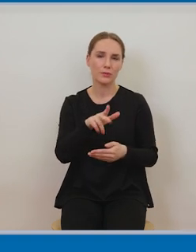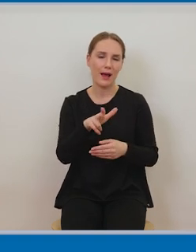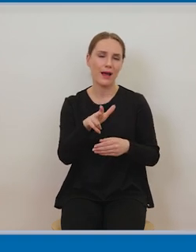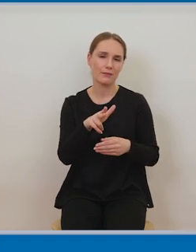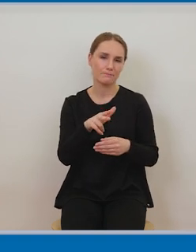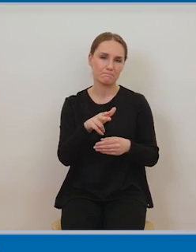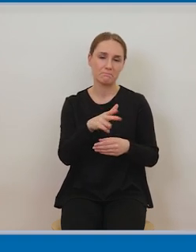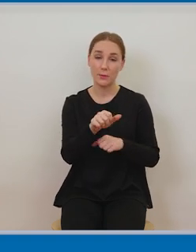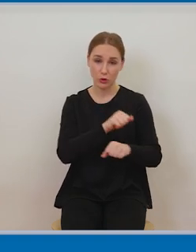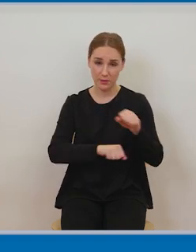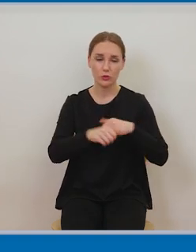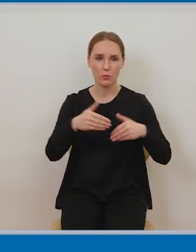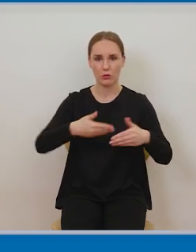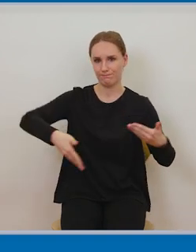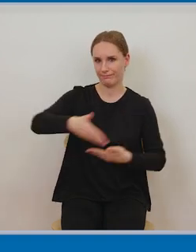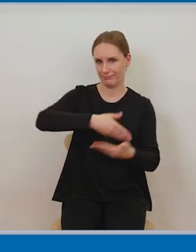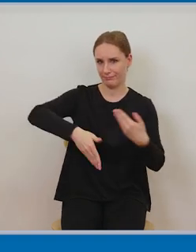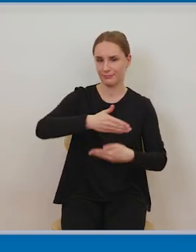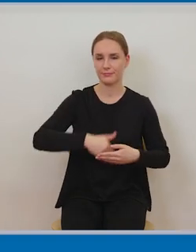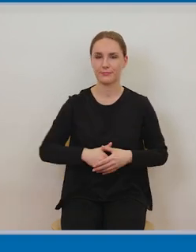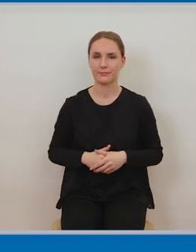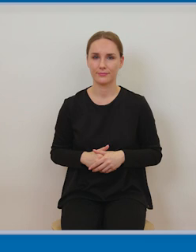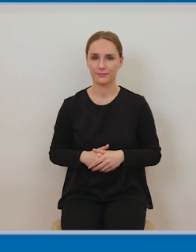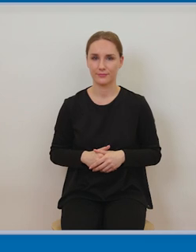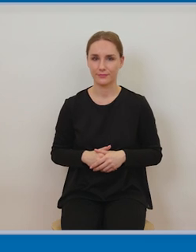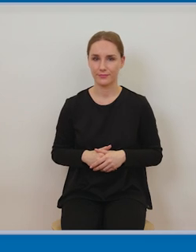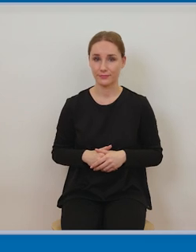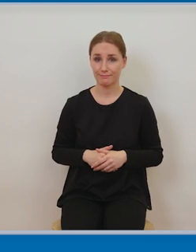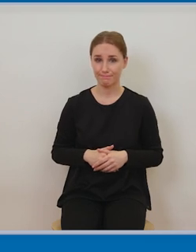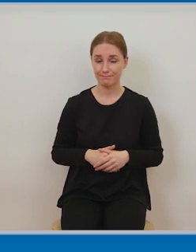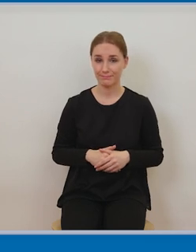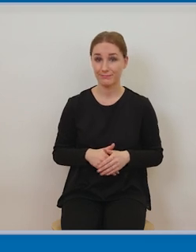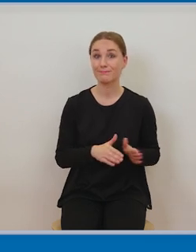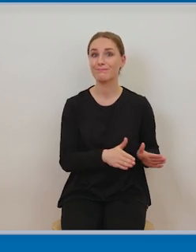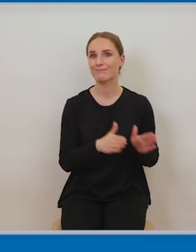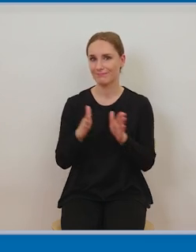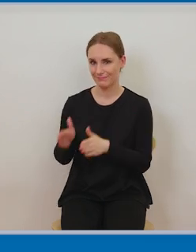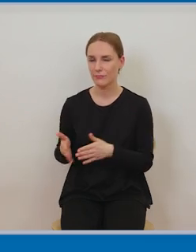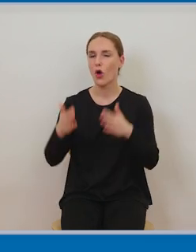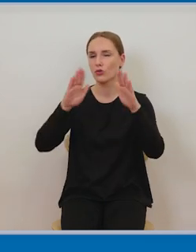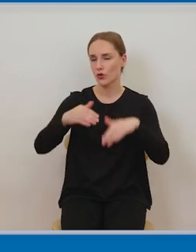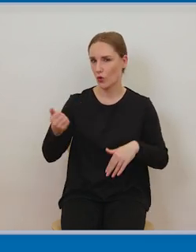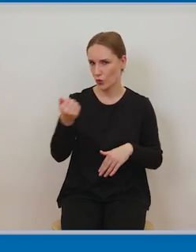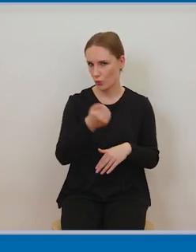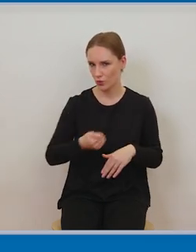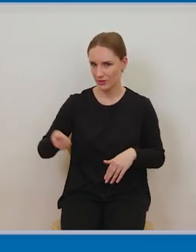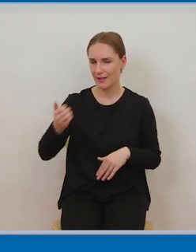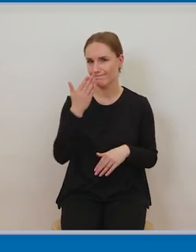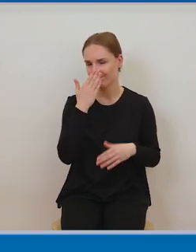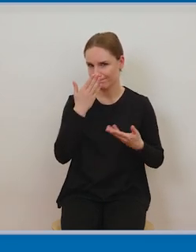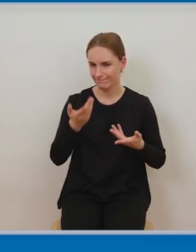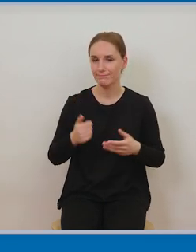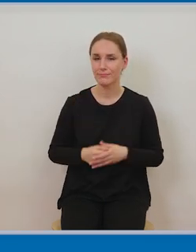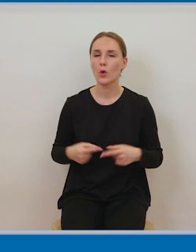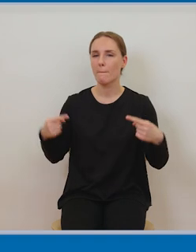zwany dozwolony użytek osobisty. To jest podstawowa forma legalizacji różnego rodzaju aktywności nas wszystkich w